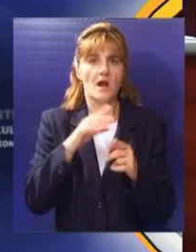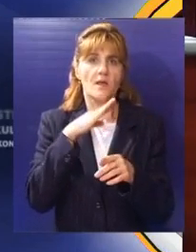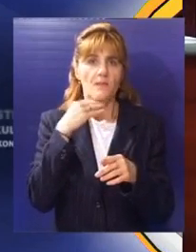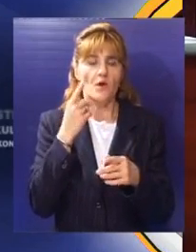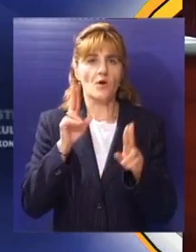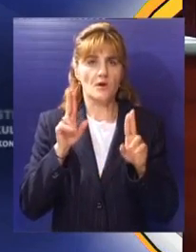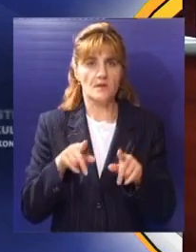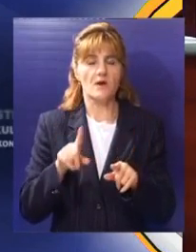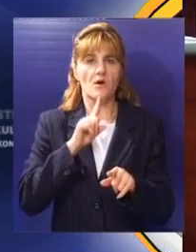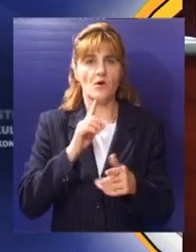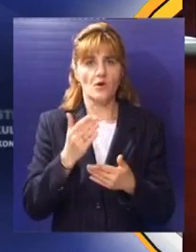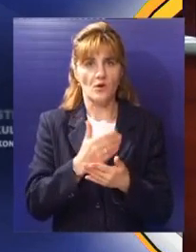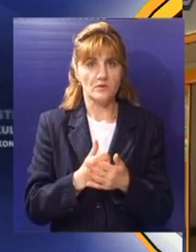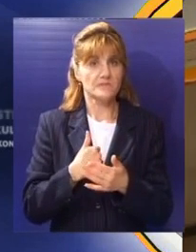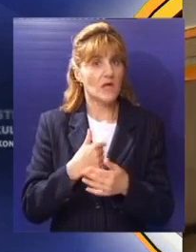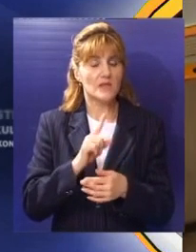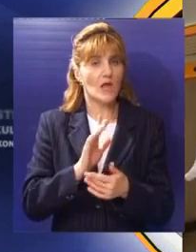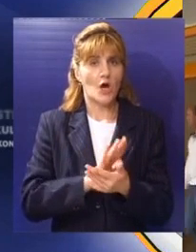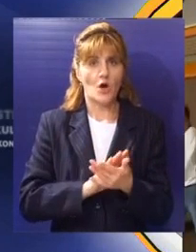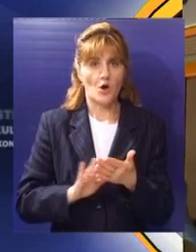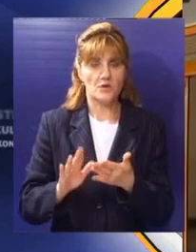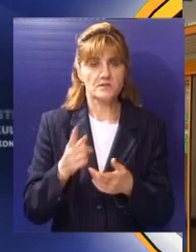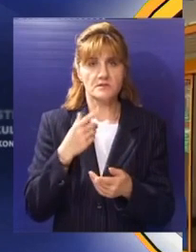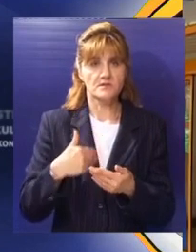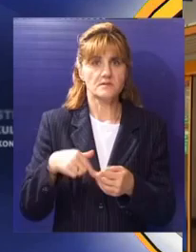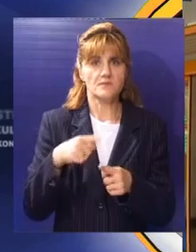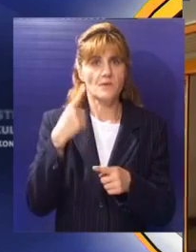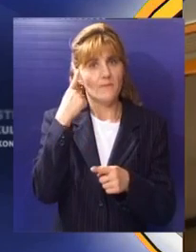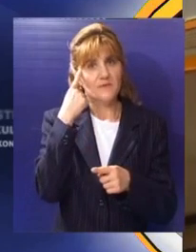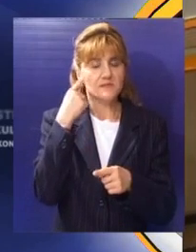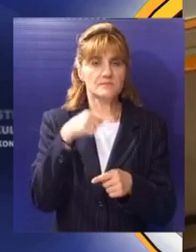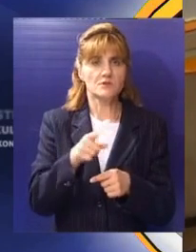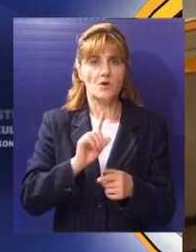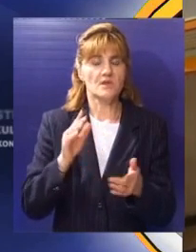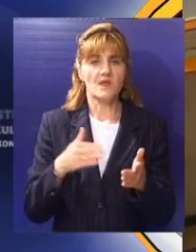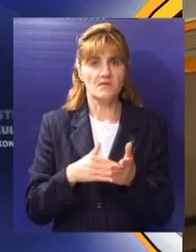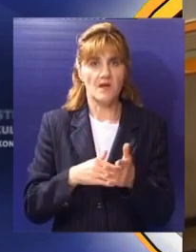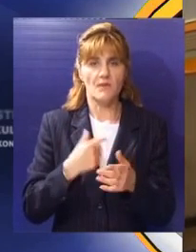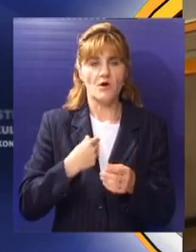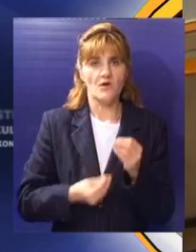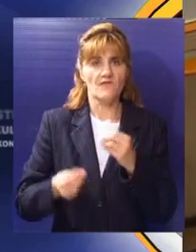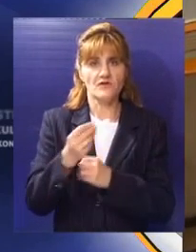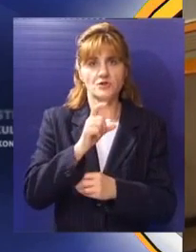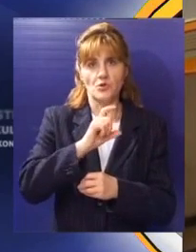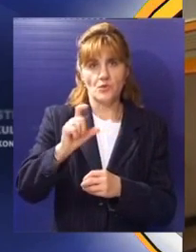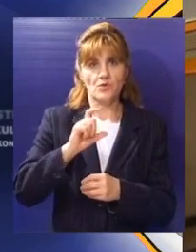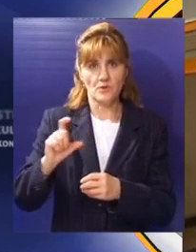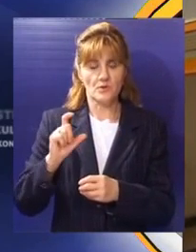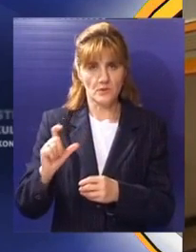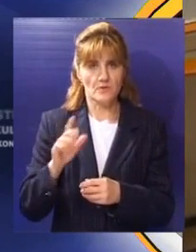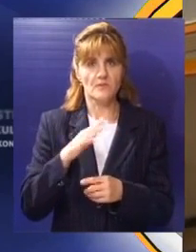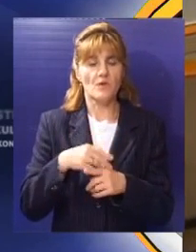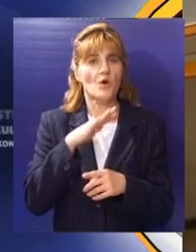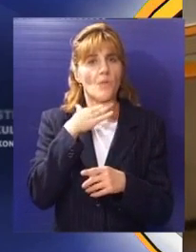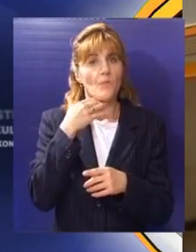koji često kupuju na taj način. Ne koristim. Mislim da je to nepotrebno da se građani zadužuju puno,